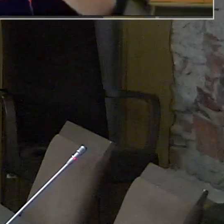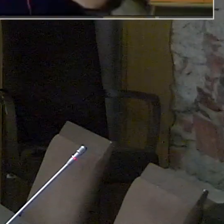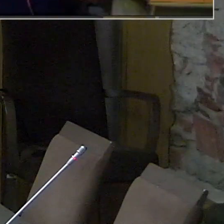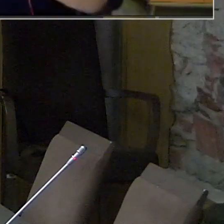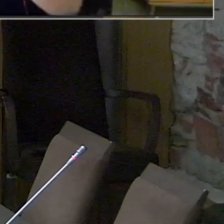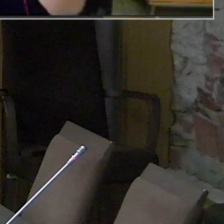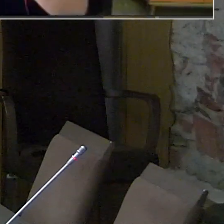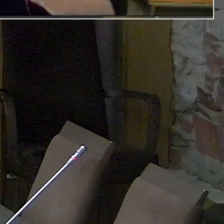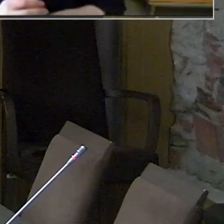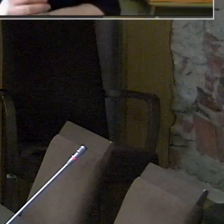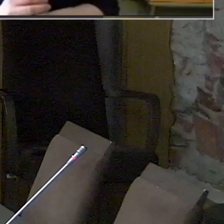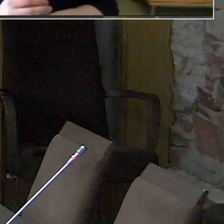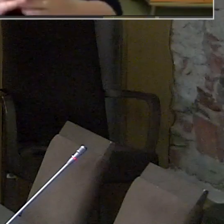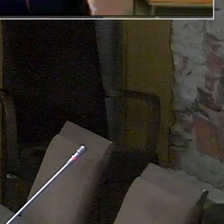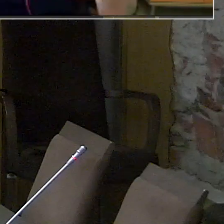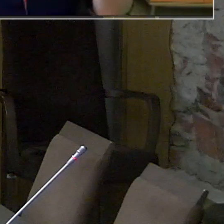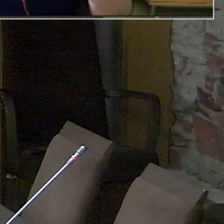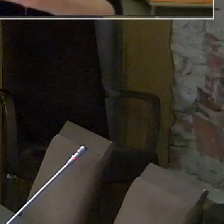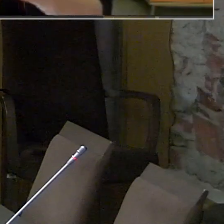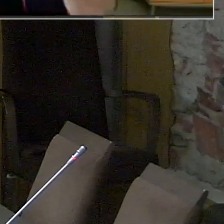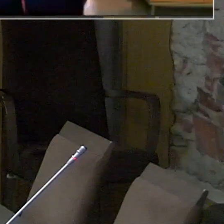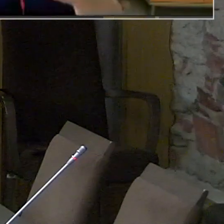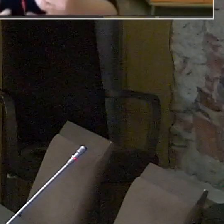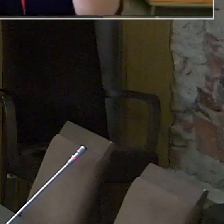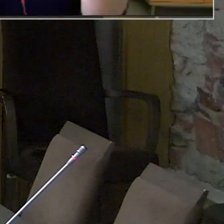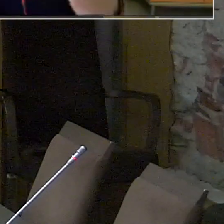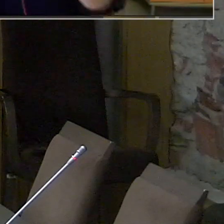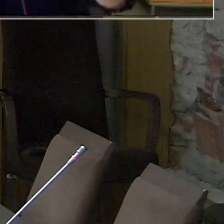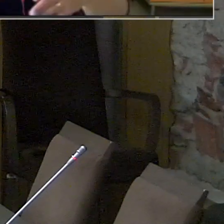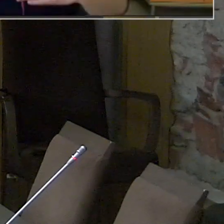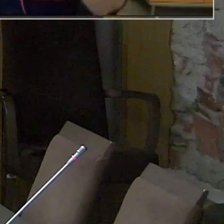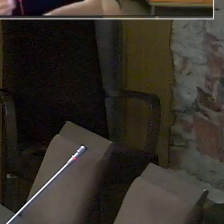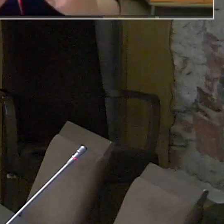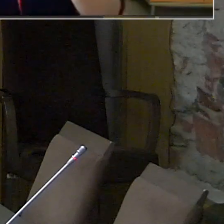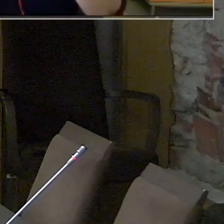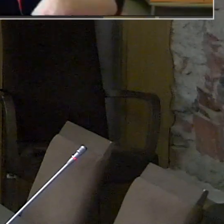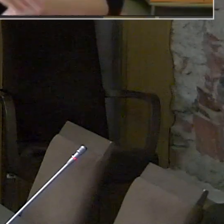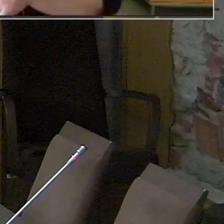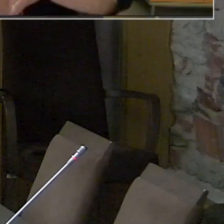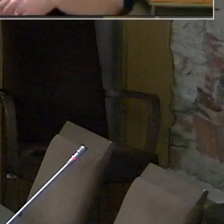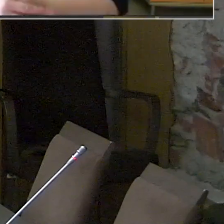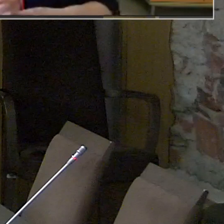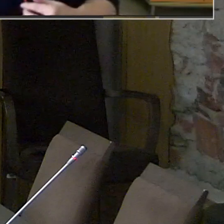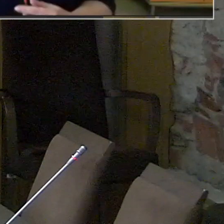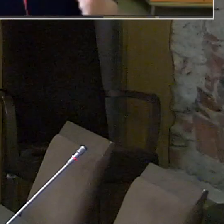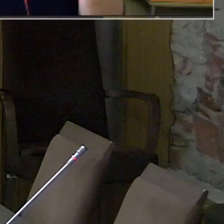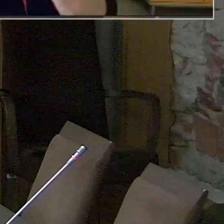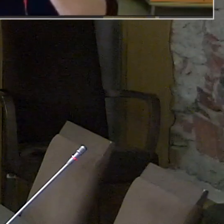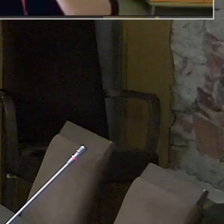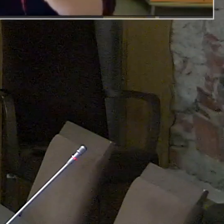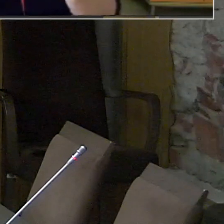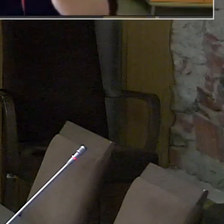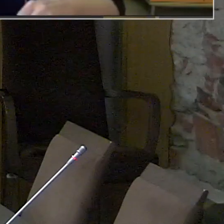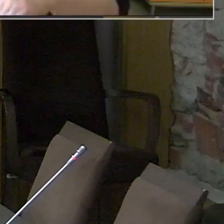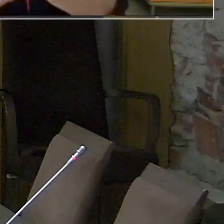Tere kõigile! Aust esimese ei tähe selle võimaluse eest. Räägin lühidalt siis peaministri